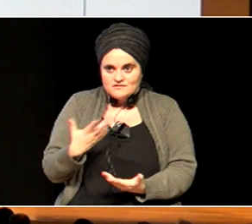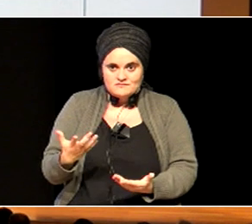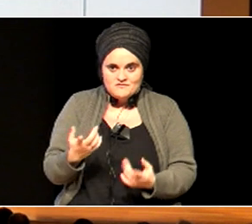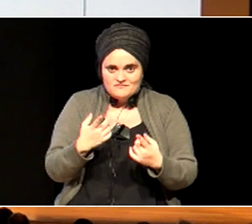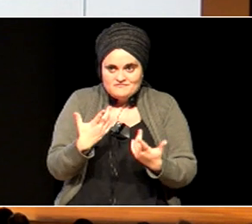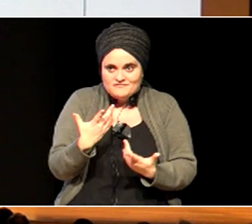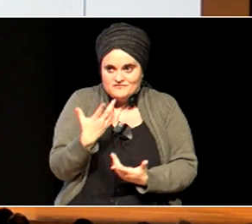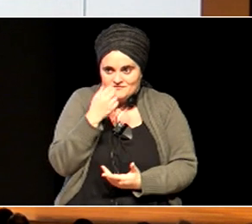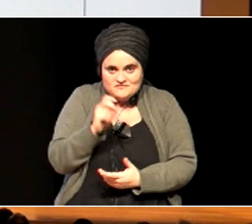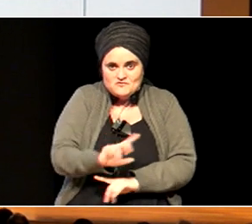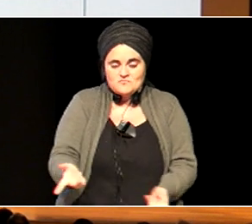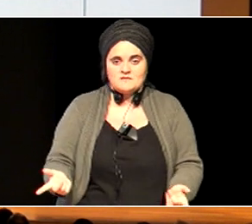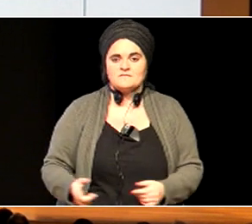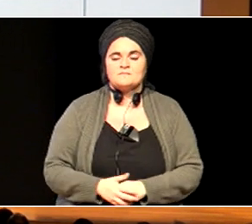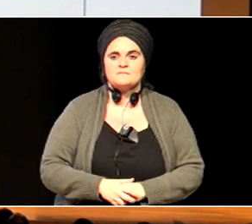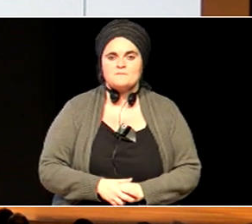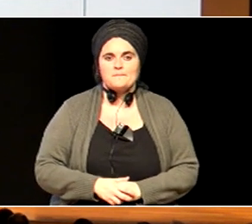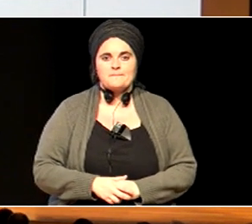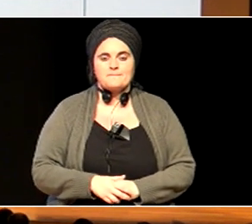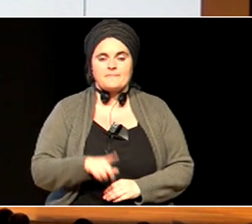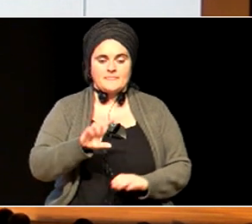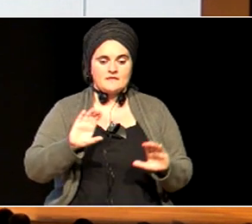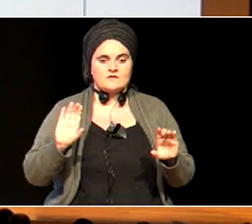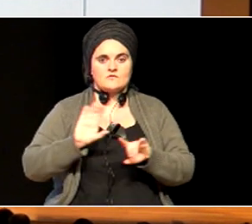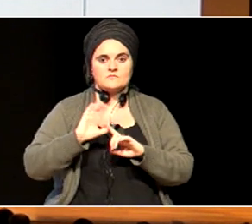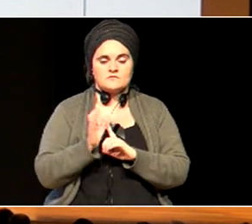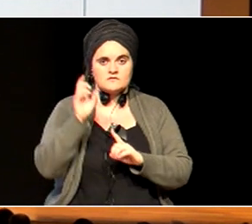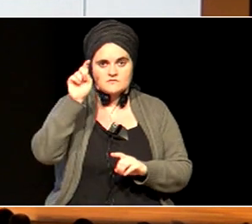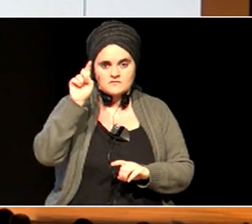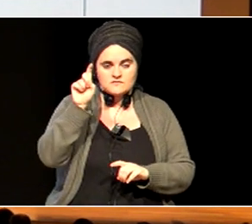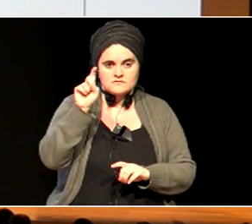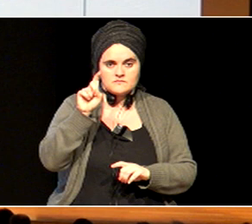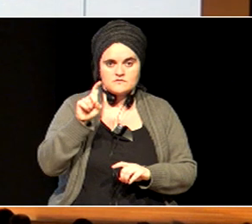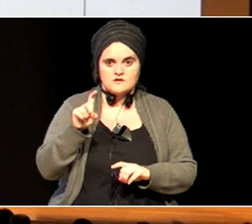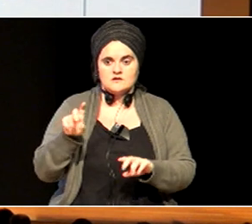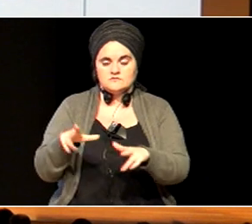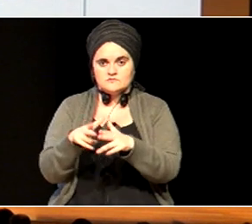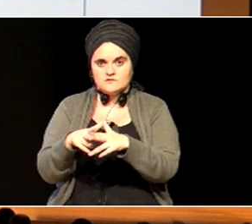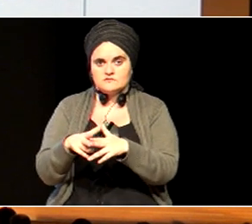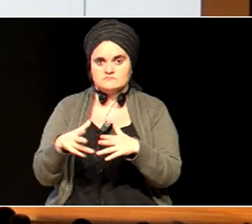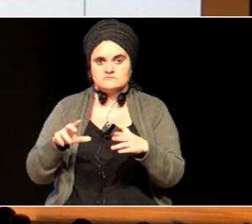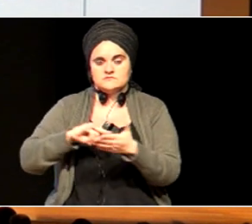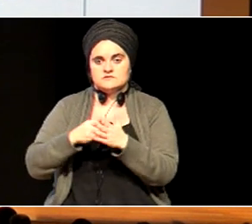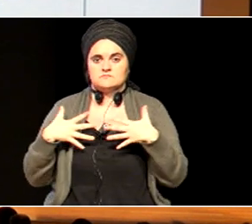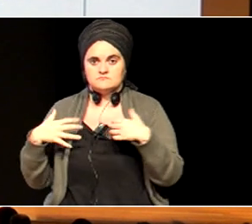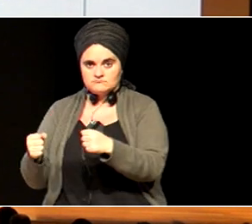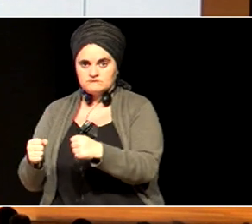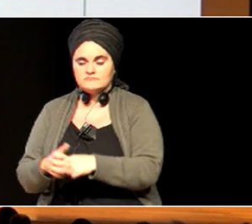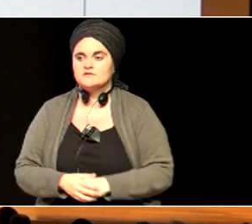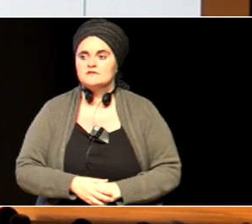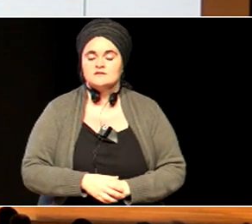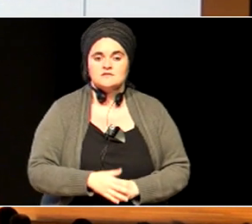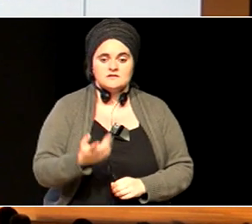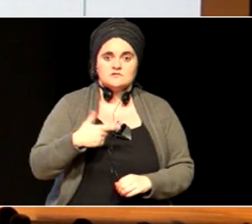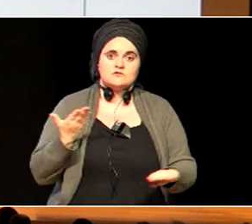ikastetzen esan dut, ezkuntza komunitatea, gizarte eta osasur sistemak. Nire partetik lehenengo aurkezpen globala